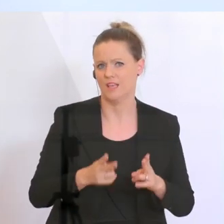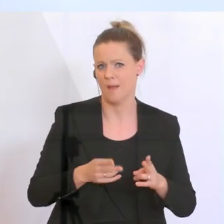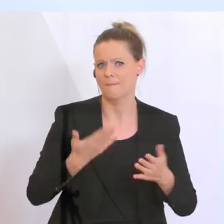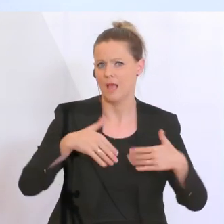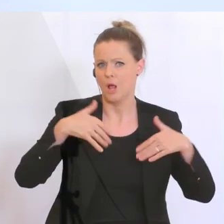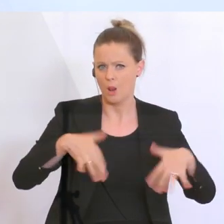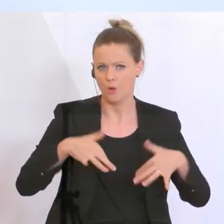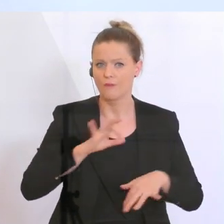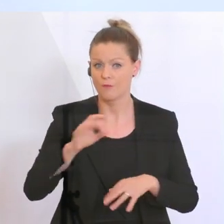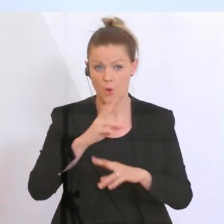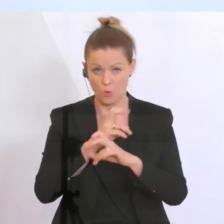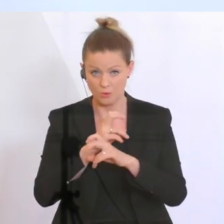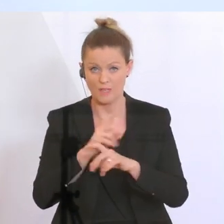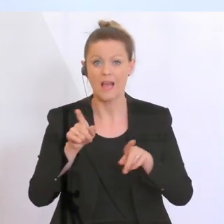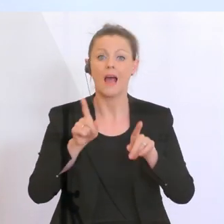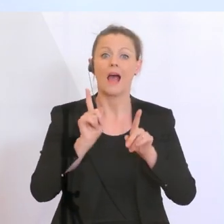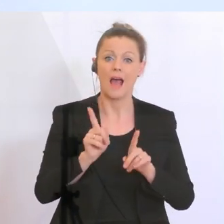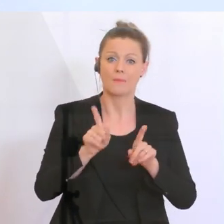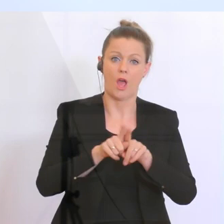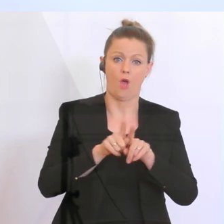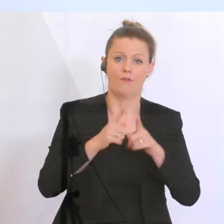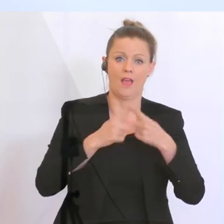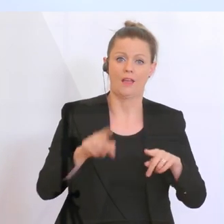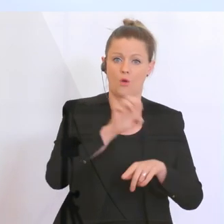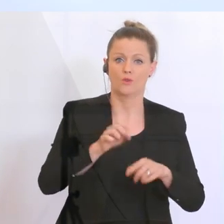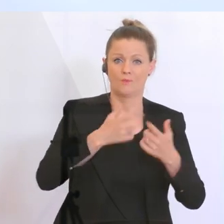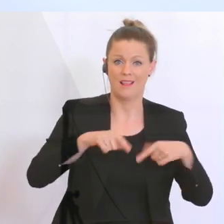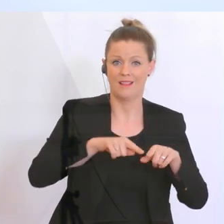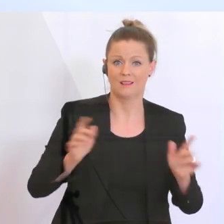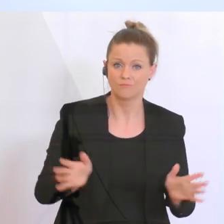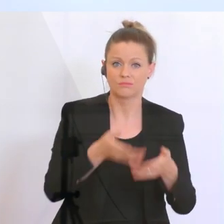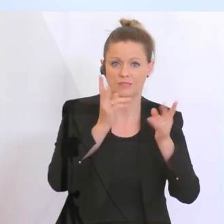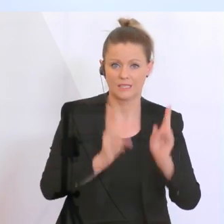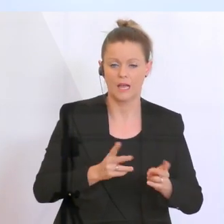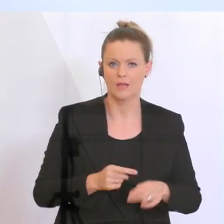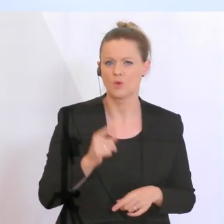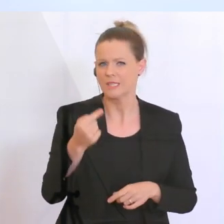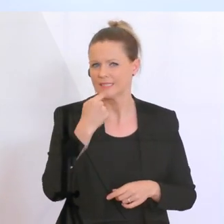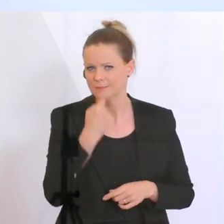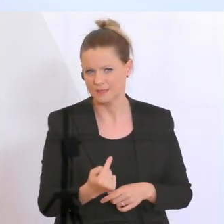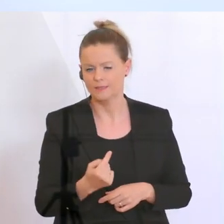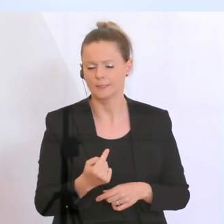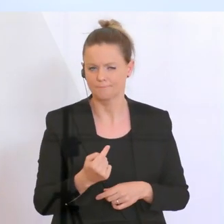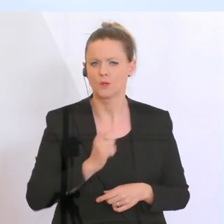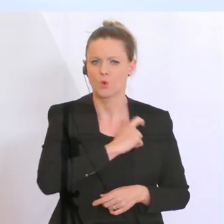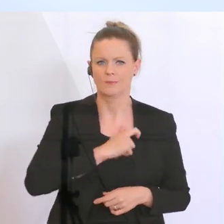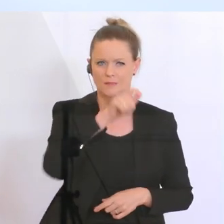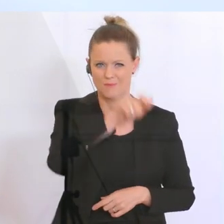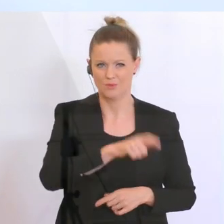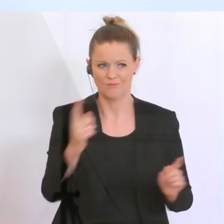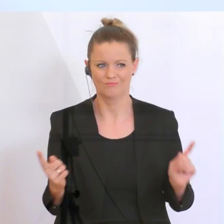Österreich, aber auch für andere europäische Länder voranbringen. Und er hat mir zugesagt, dass er mit der zuständigen Kommissarin